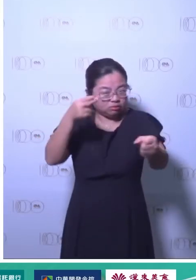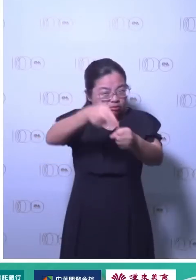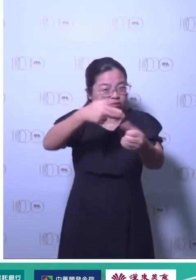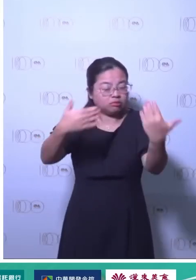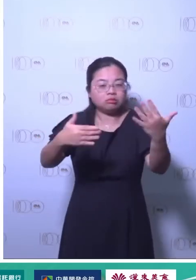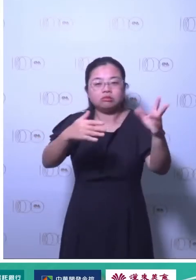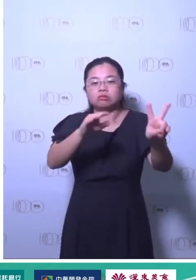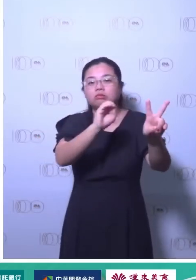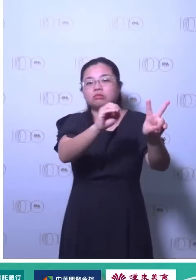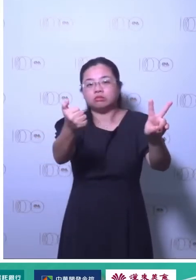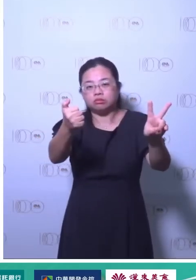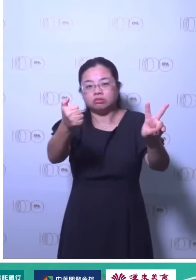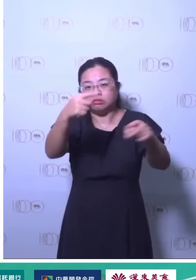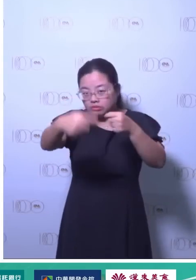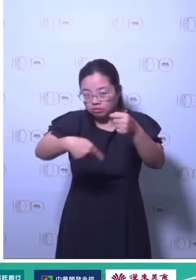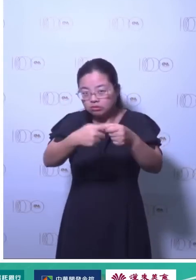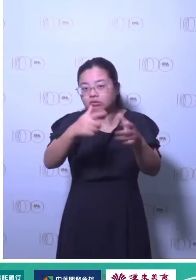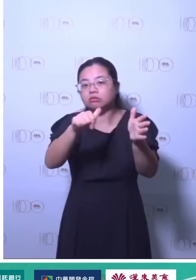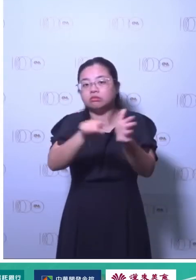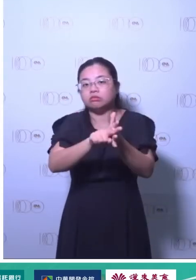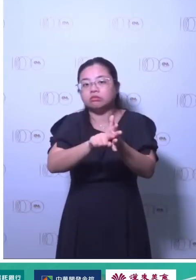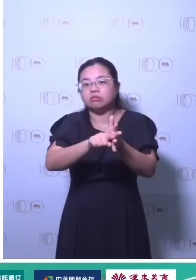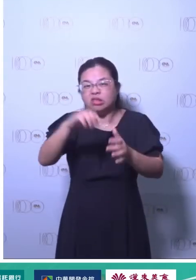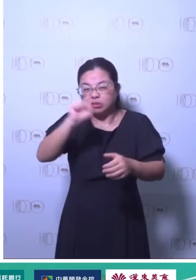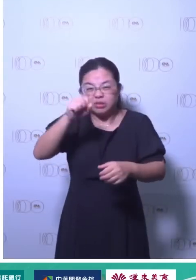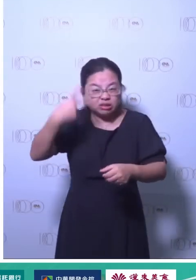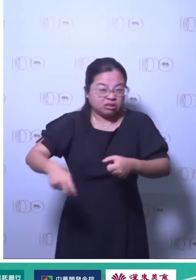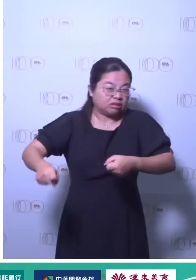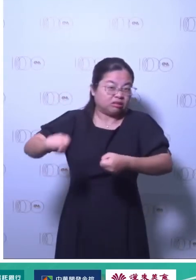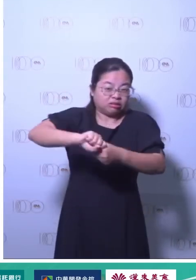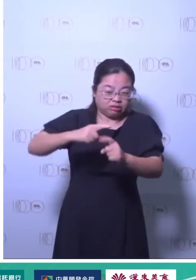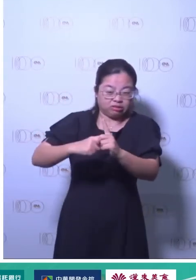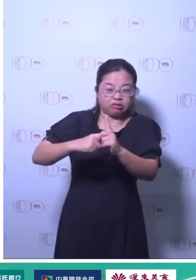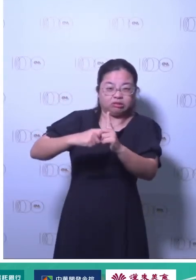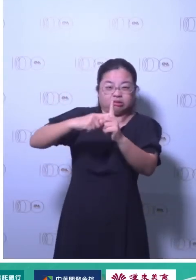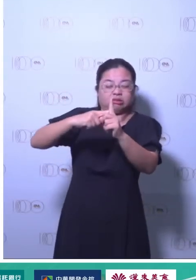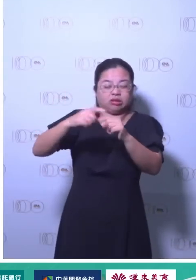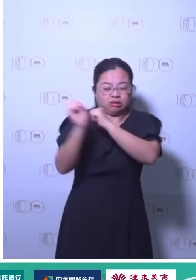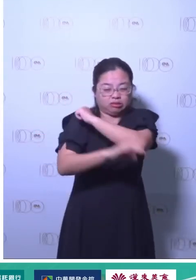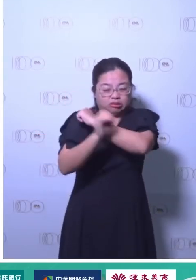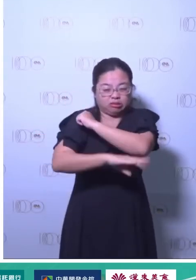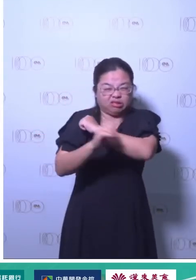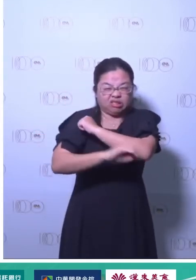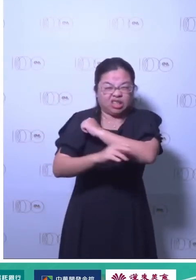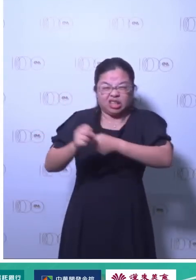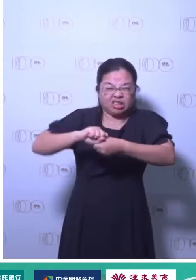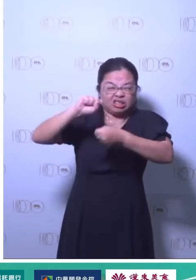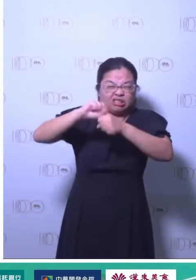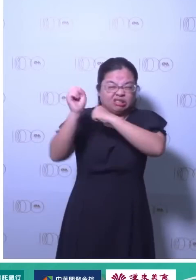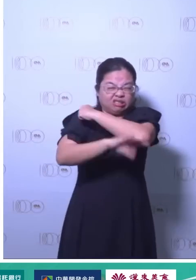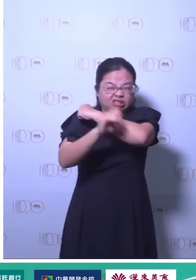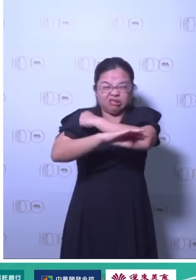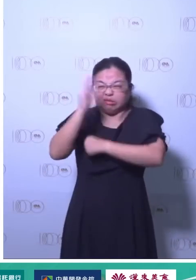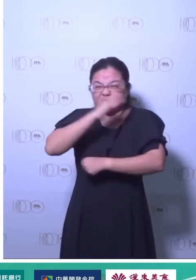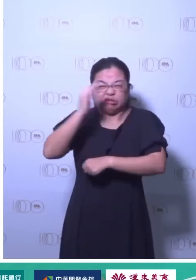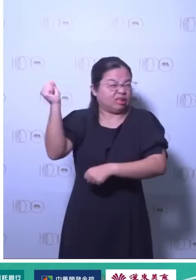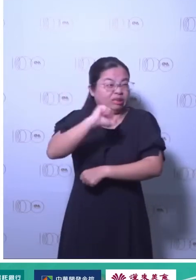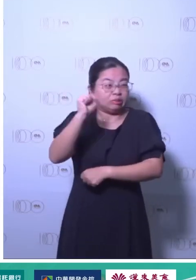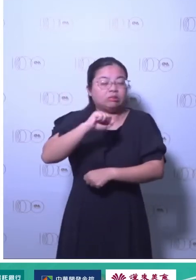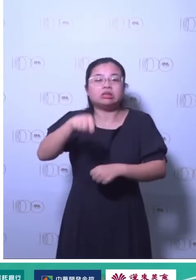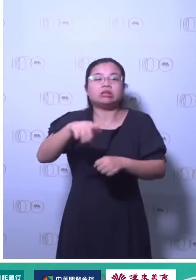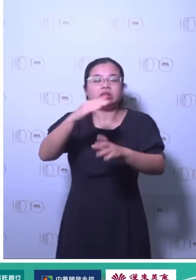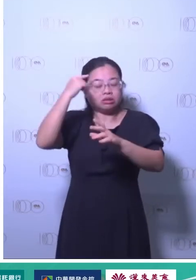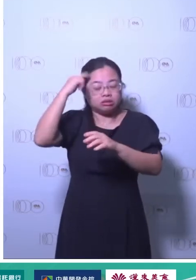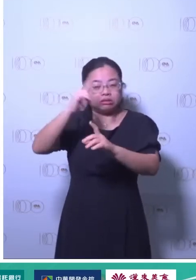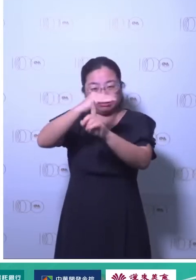及所以导出一个全世界的目标是什么各国各个企业在讲我们谈的目标很具